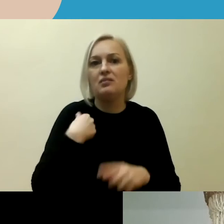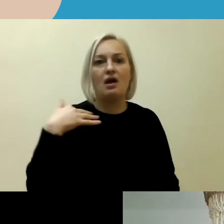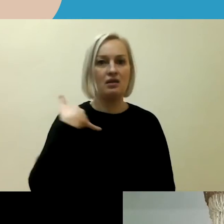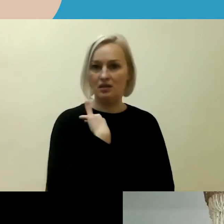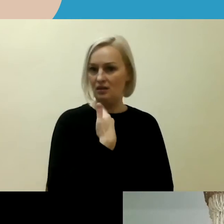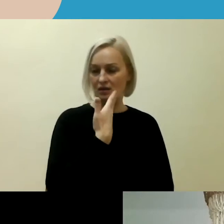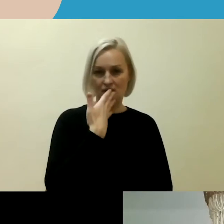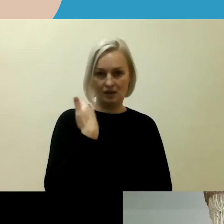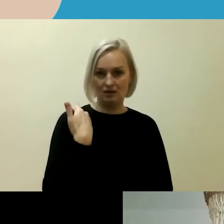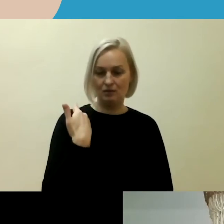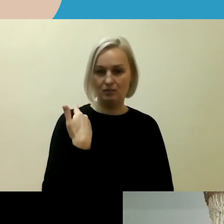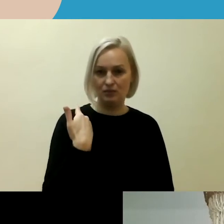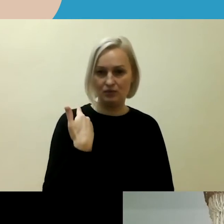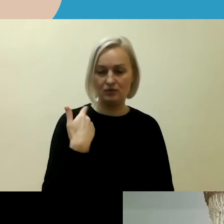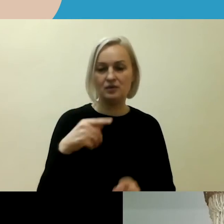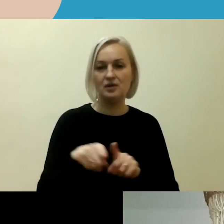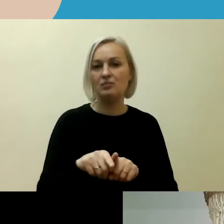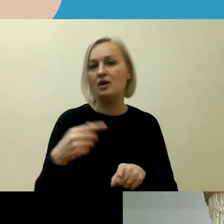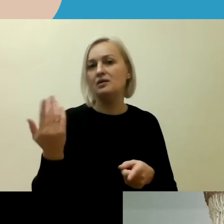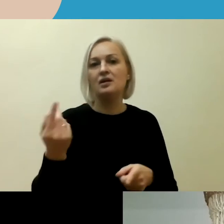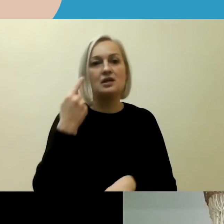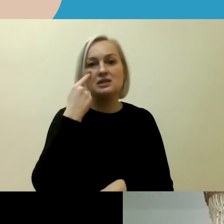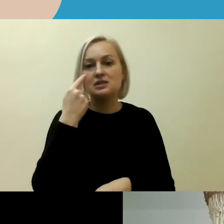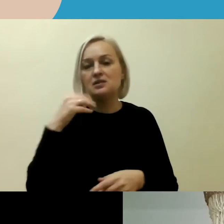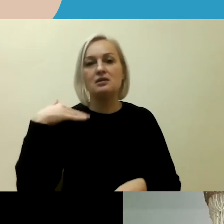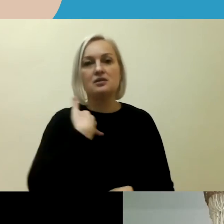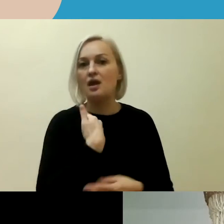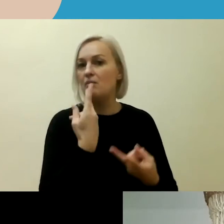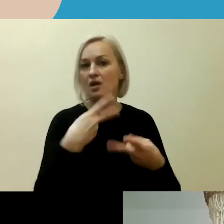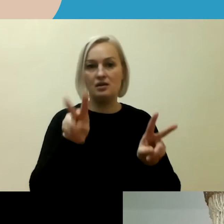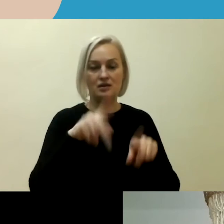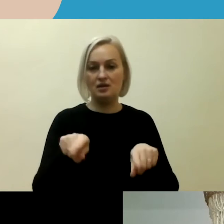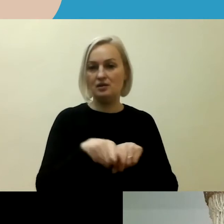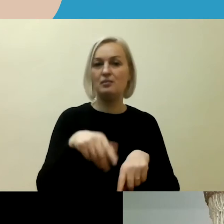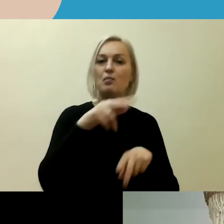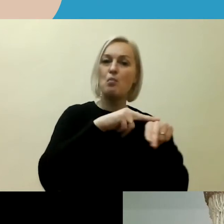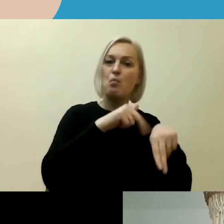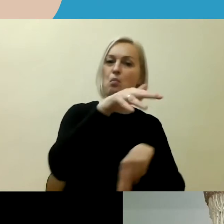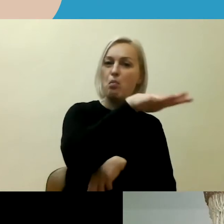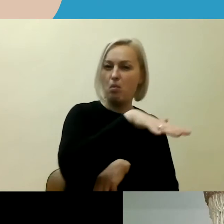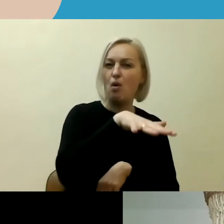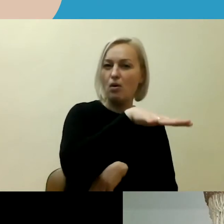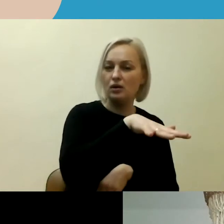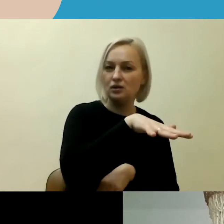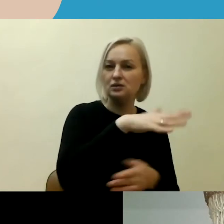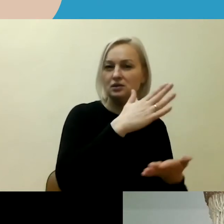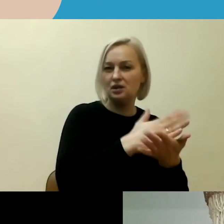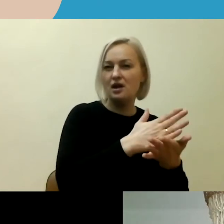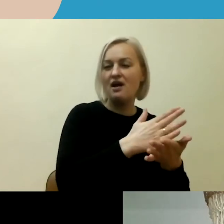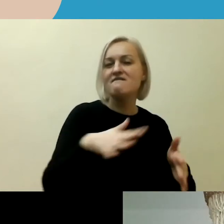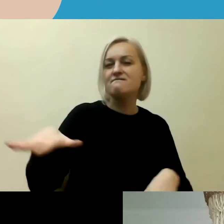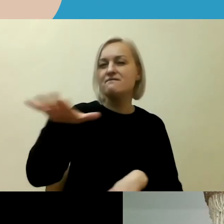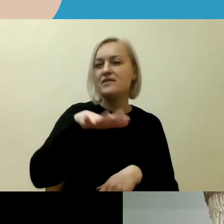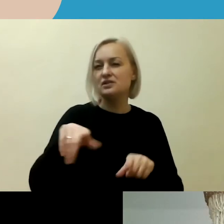mes neturim labai stebėtis, nes policija tai yra visuomenės atspindys. ir mes